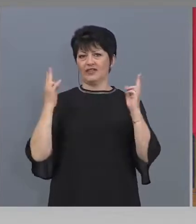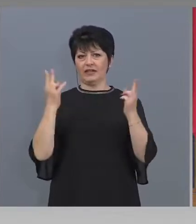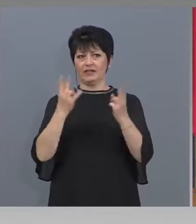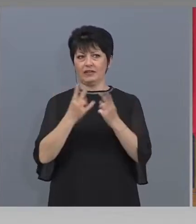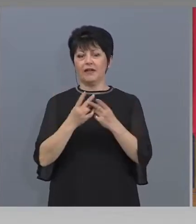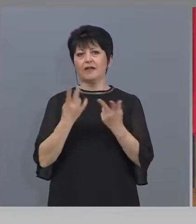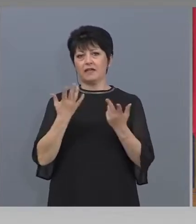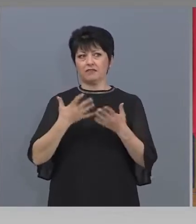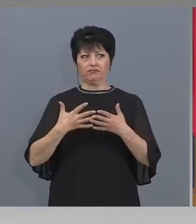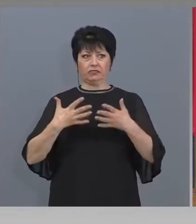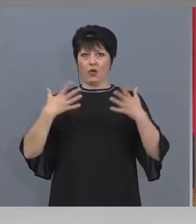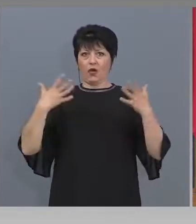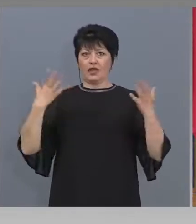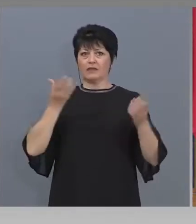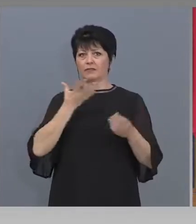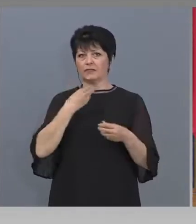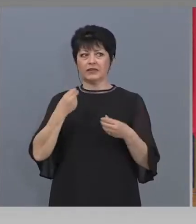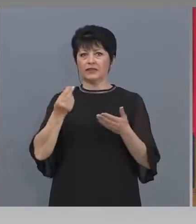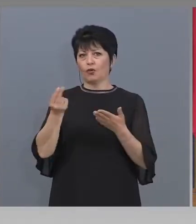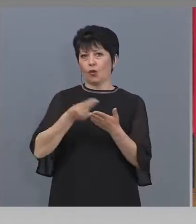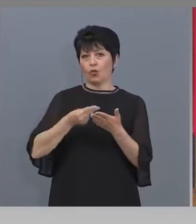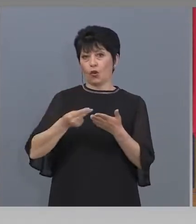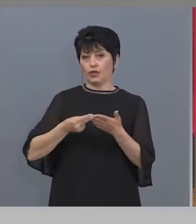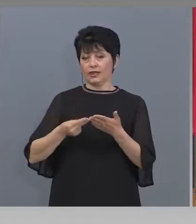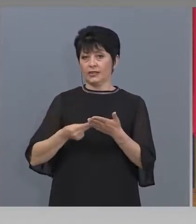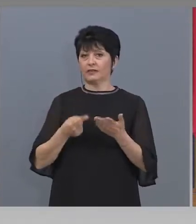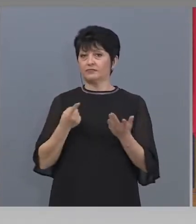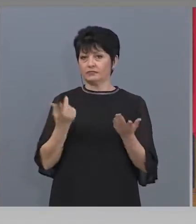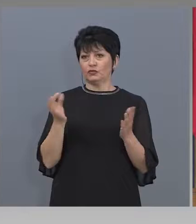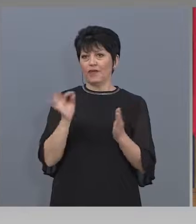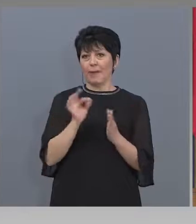художници. Това е принципът.